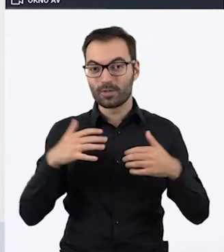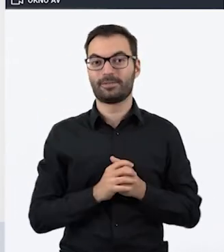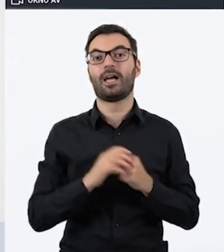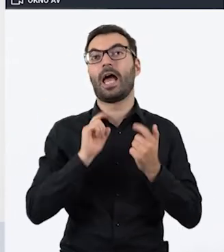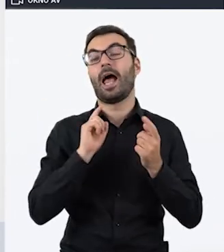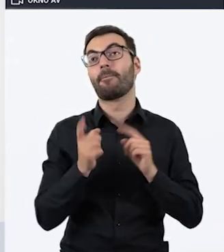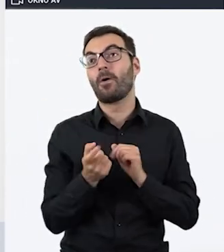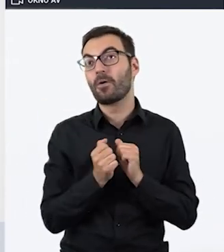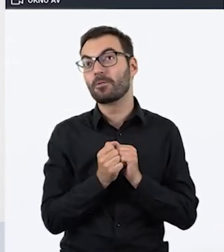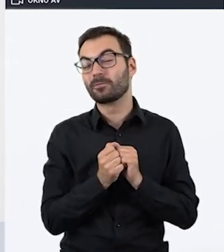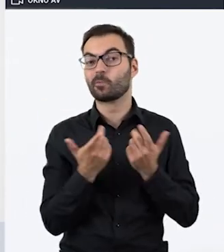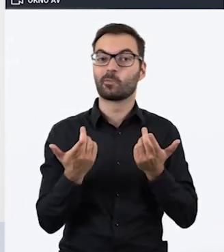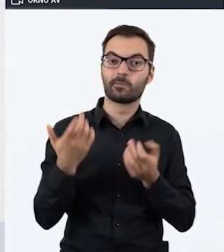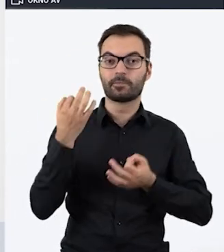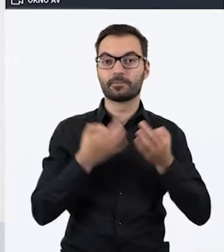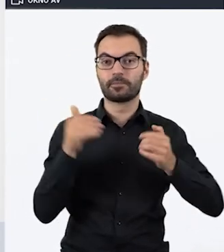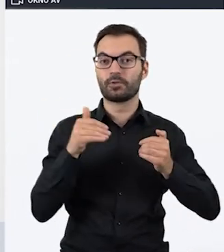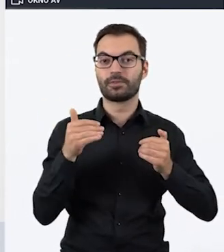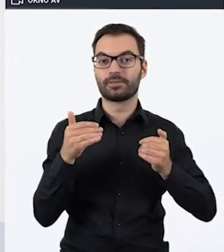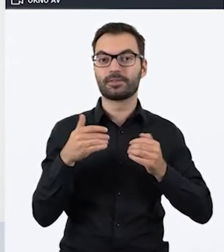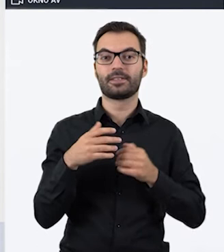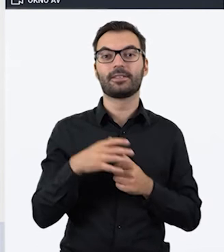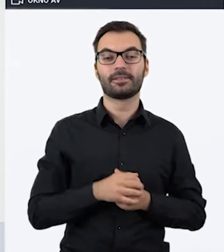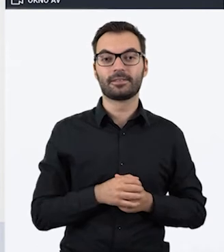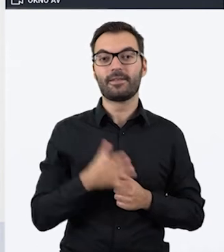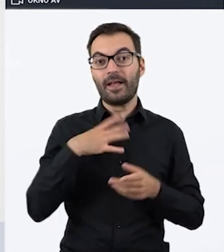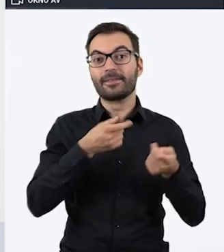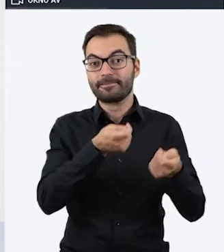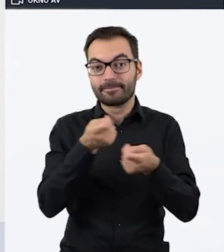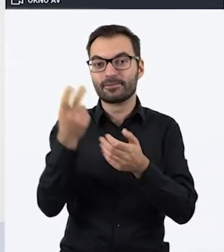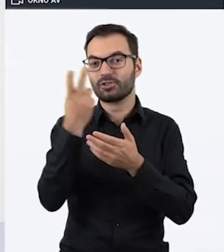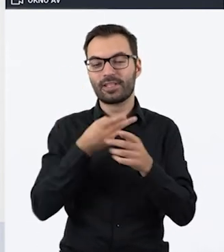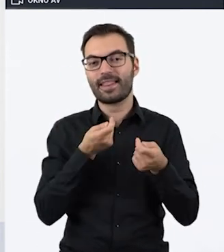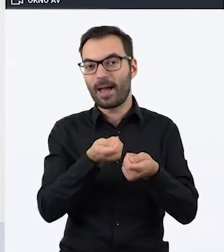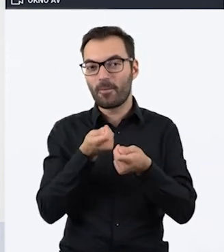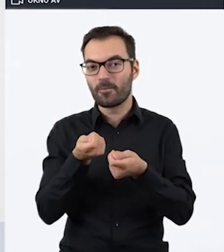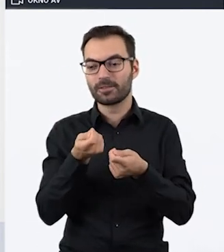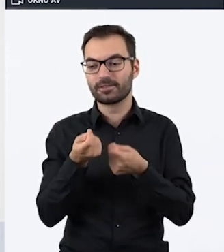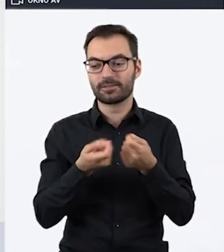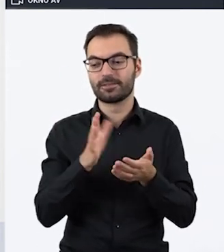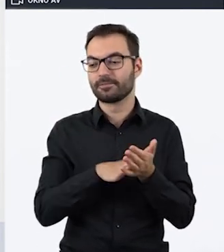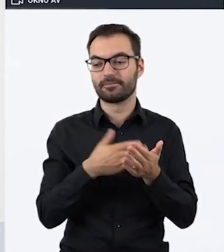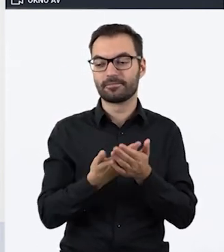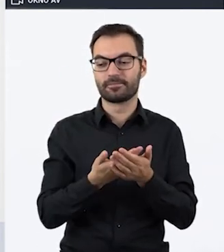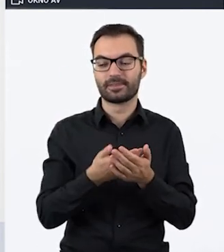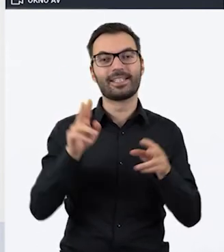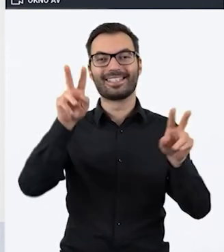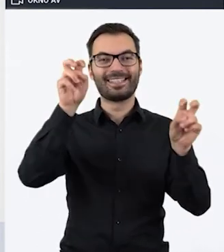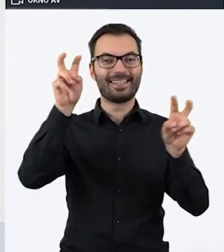Możemy również zastanowić się nad tym, żeby zainteresować naszych czytelników np.